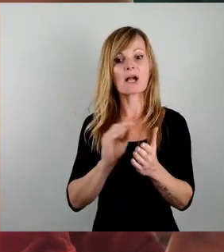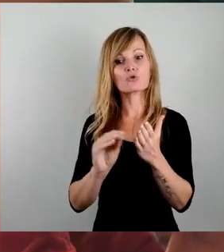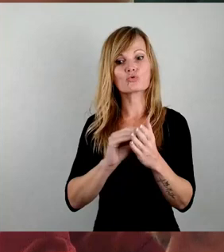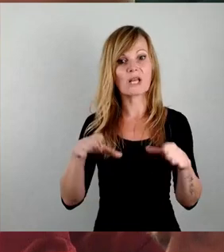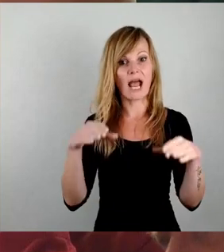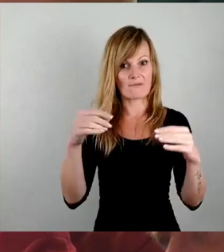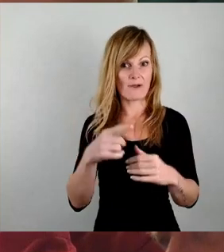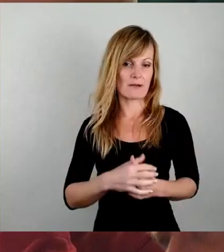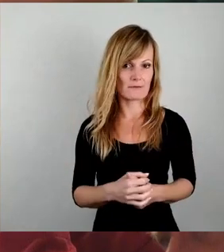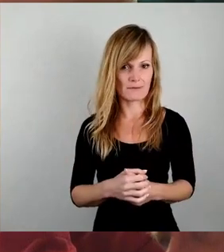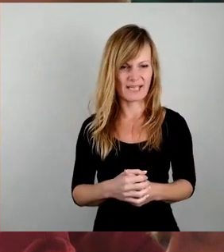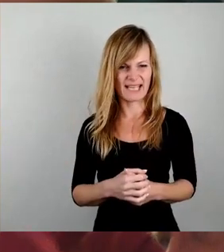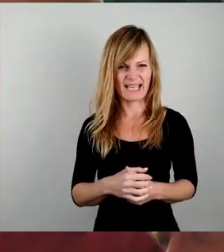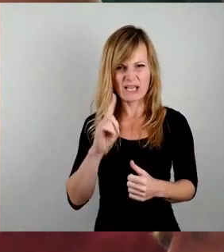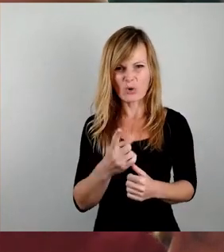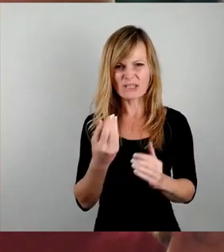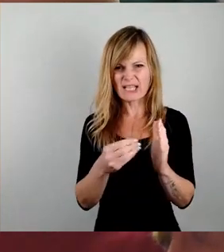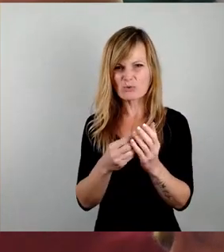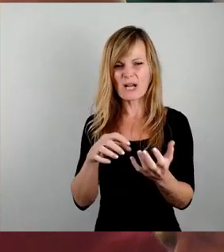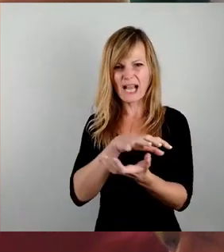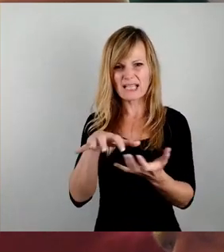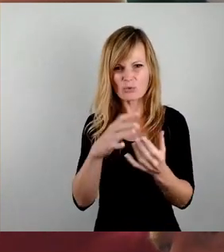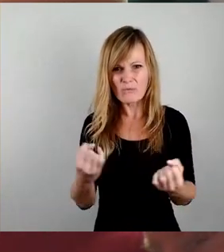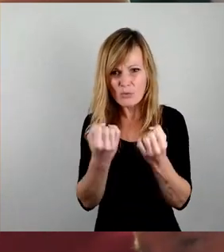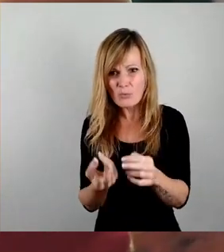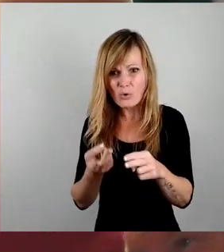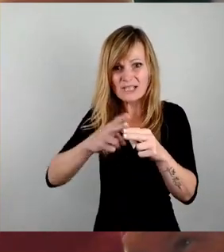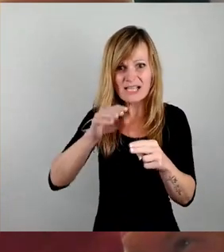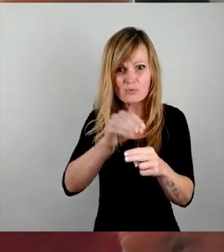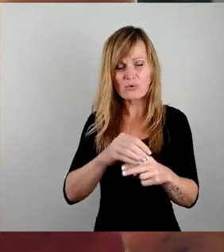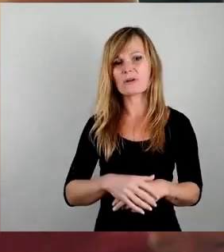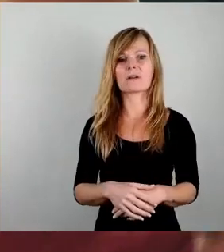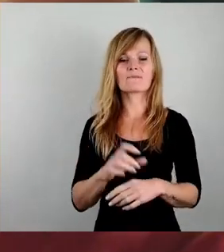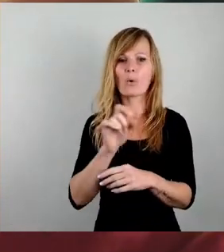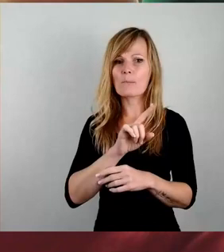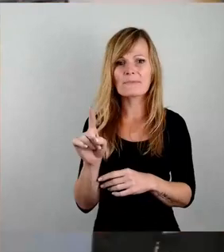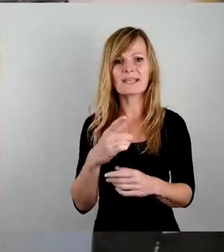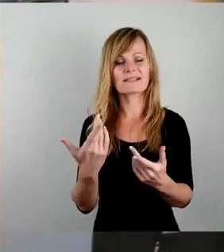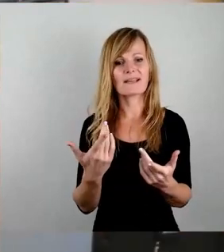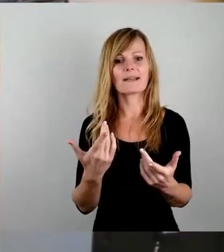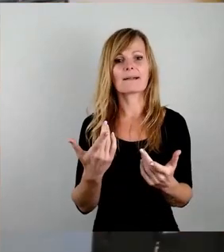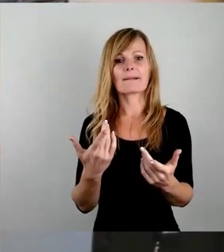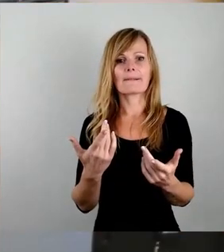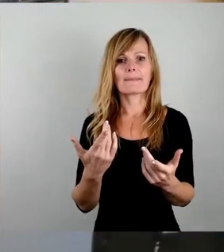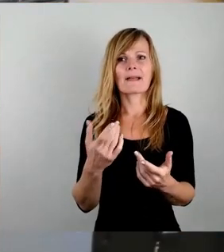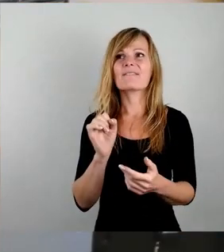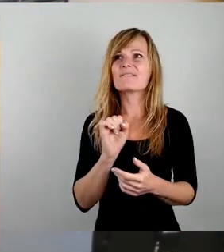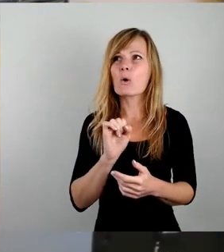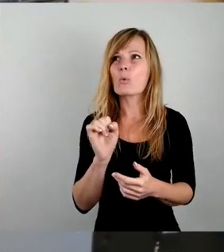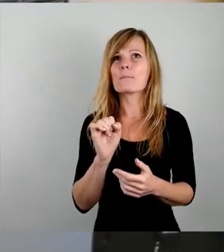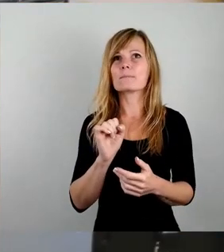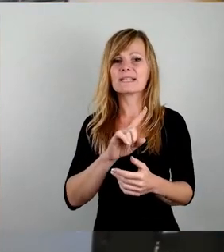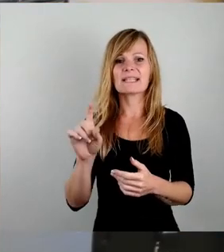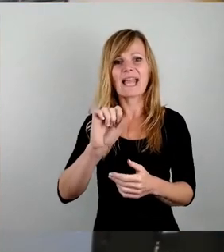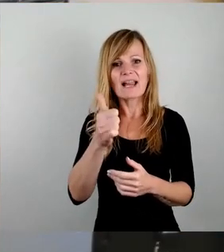Will man da also noch eine Katastrophenübung draufsetzen? Warum nehmen Sie eigentlich nicht den 11. Februar?